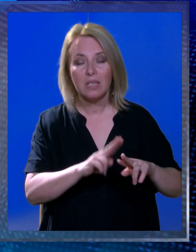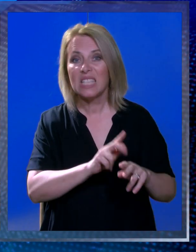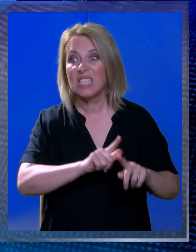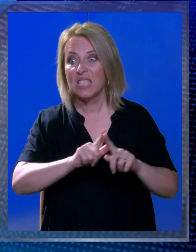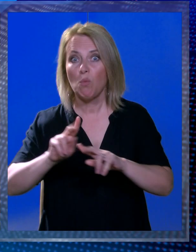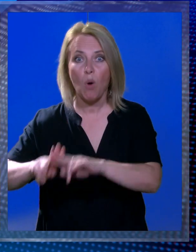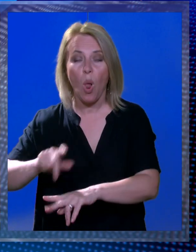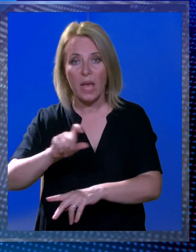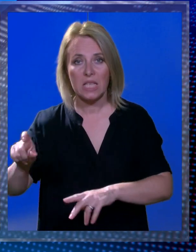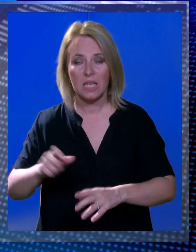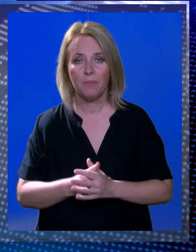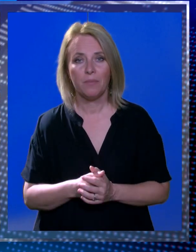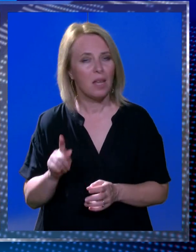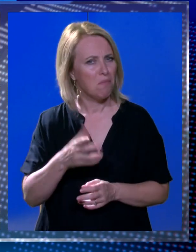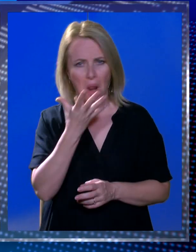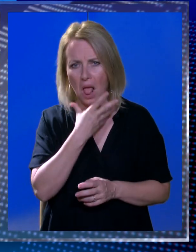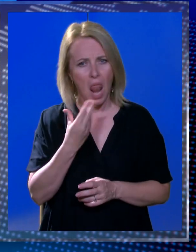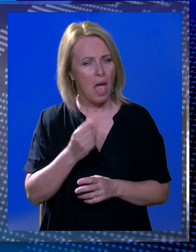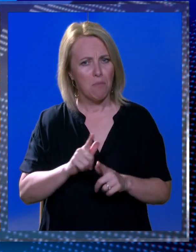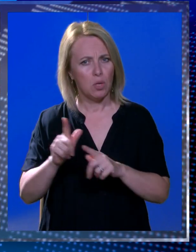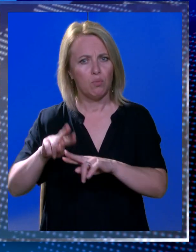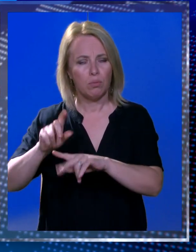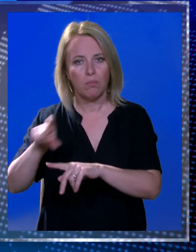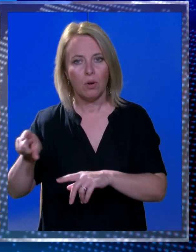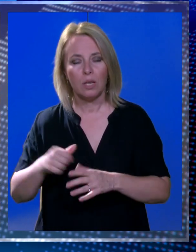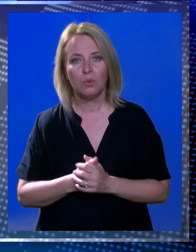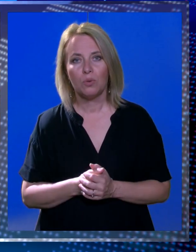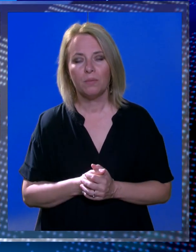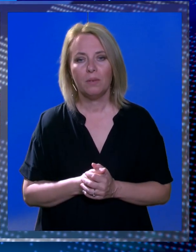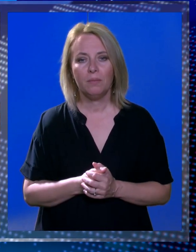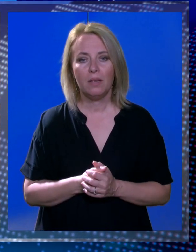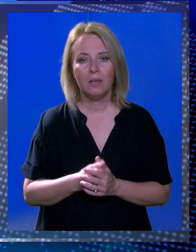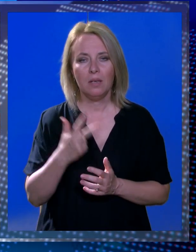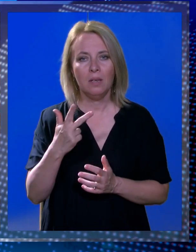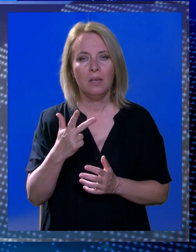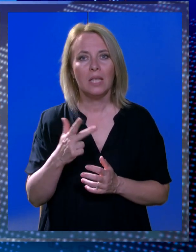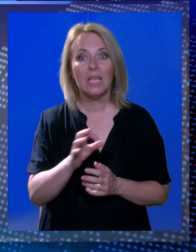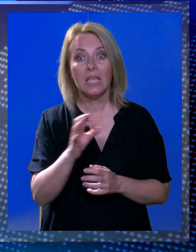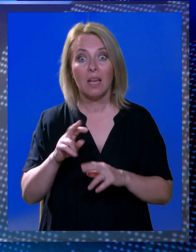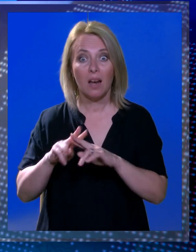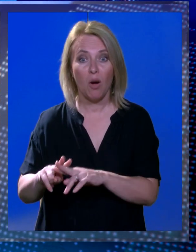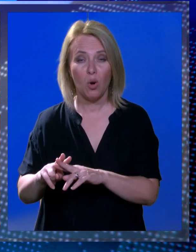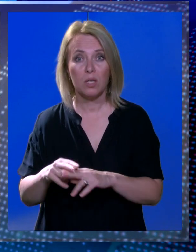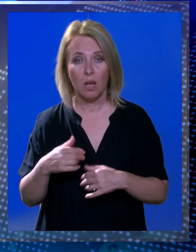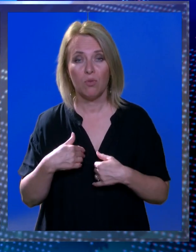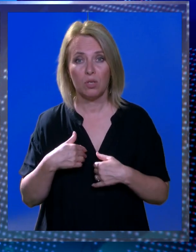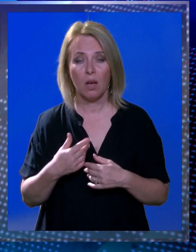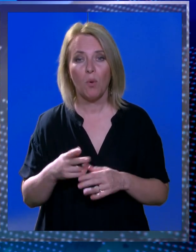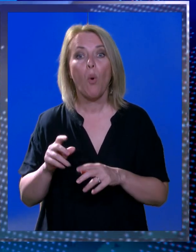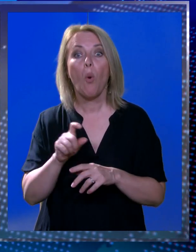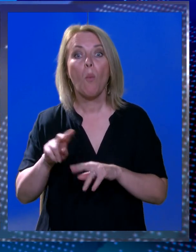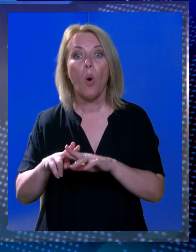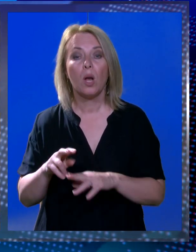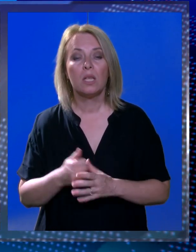u bolnici. A nije lijepo biti u bolnici je li tako? Prij danas to u bolnici.